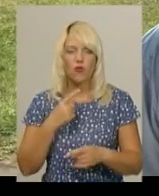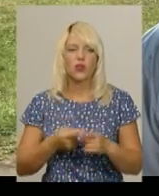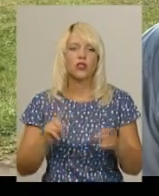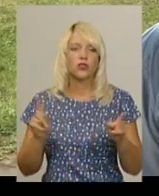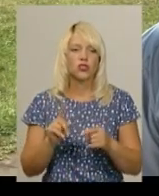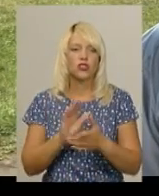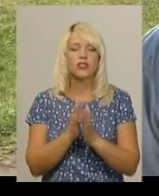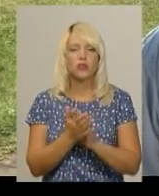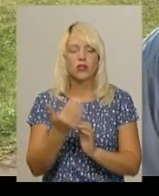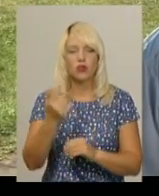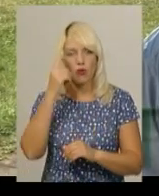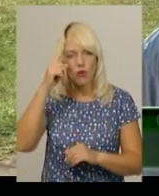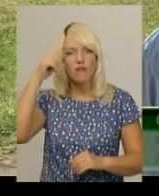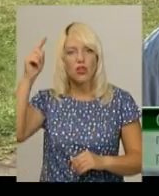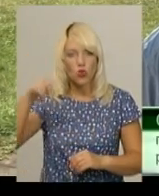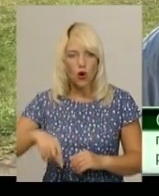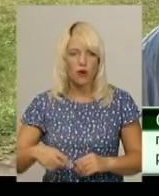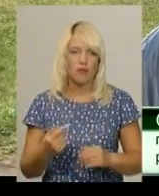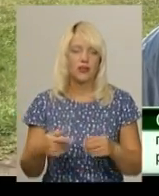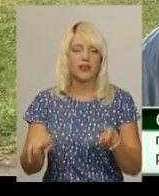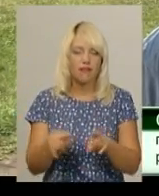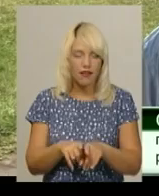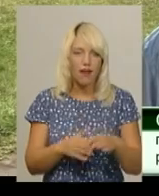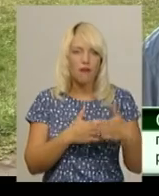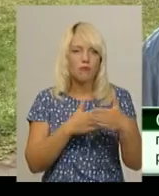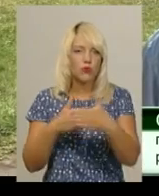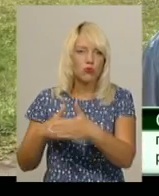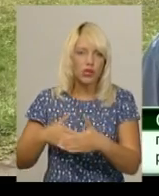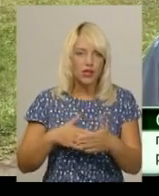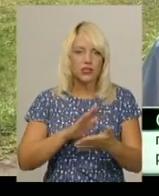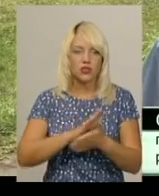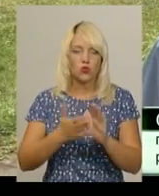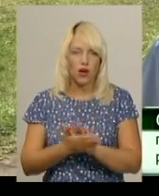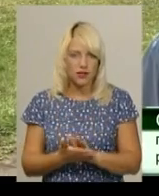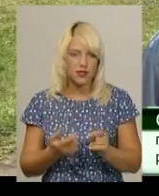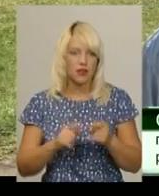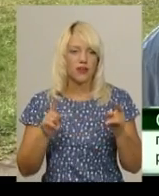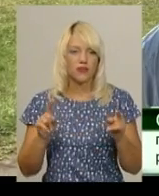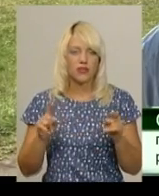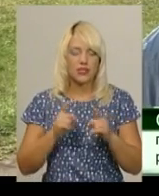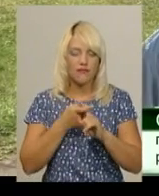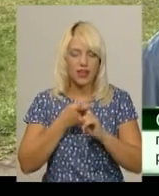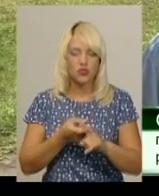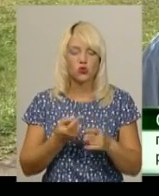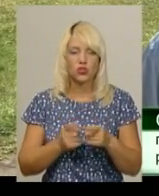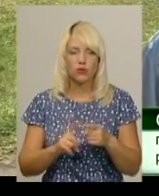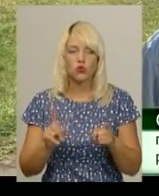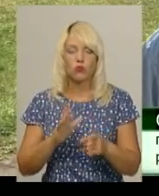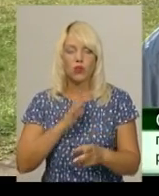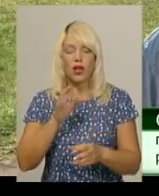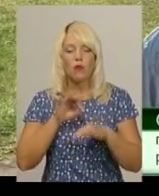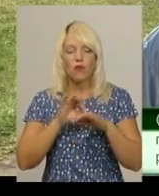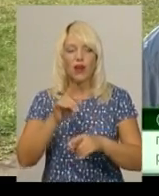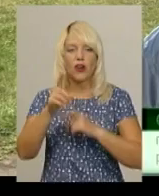Тут склалася така топікова ситуація, що в зв'язку з тим, що була проведена реорганізація фізкультурно